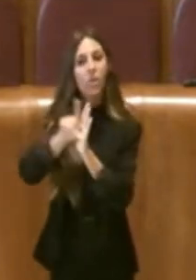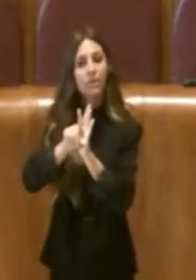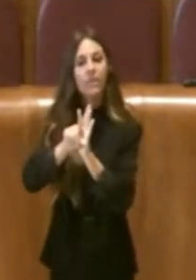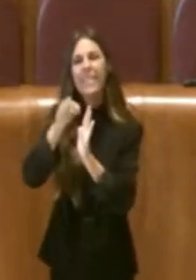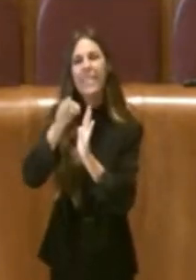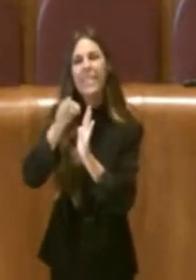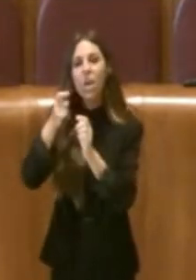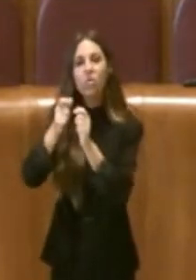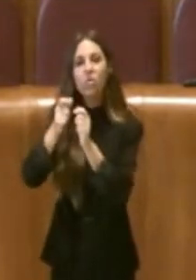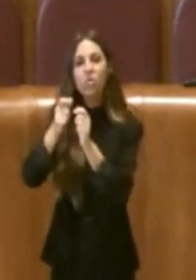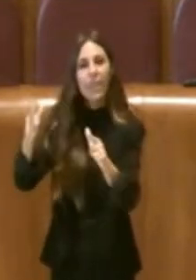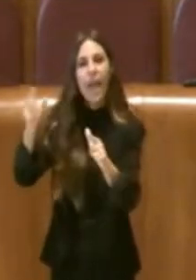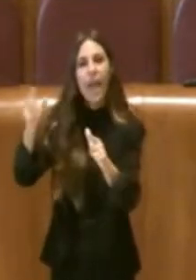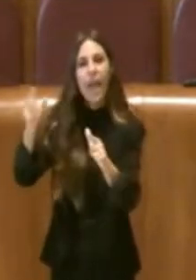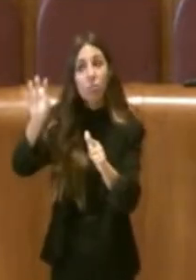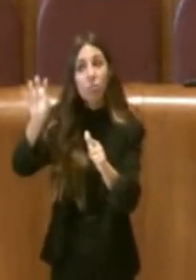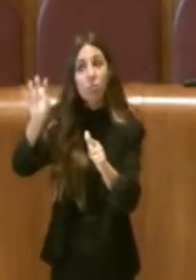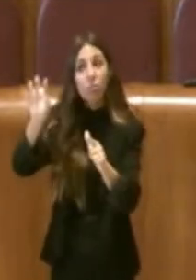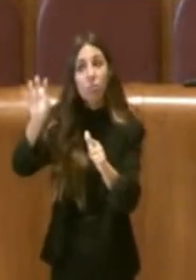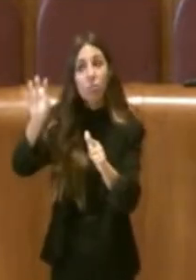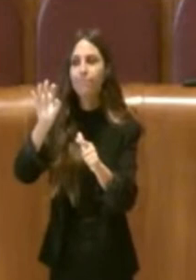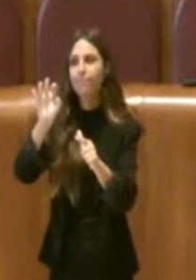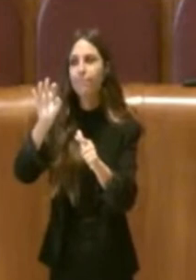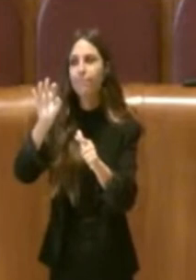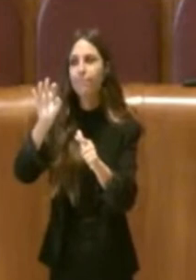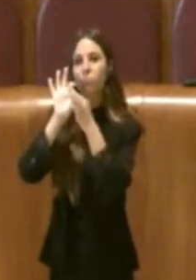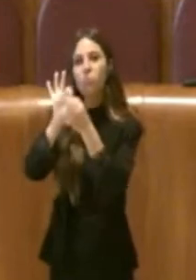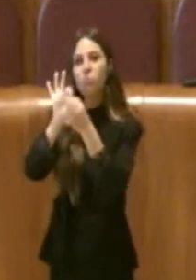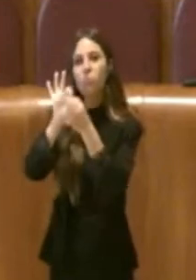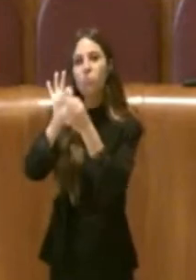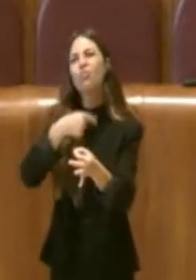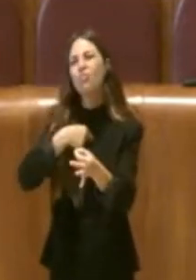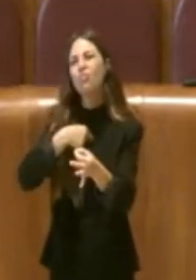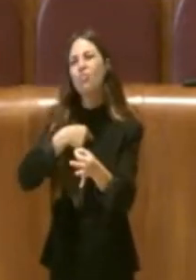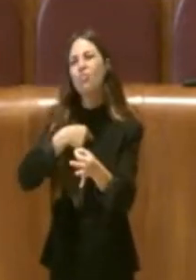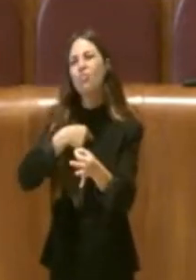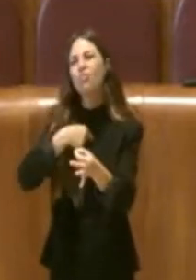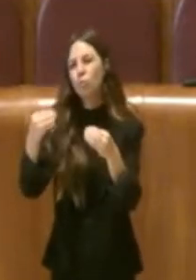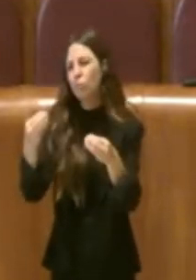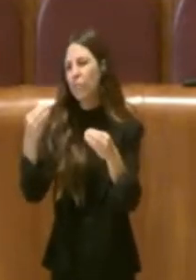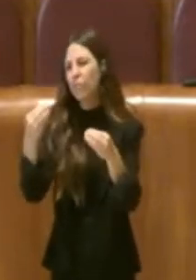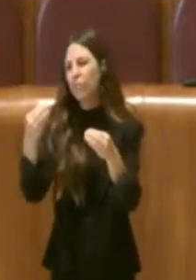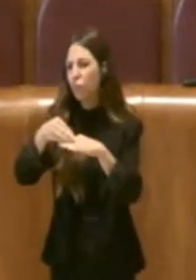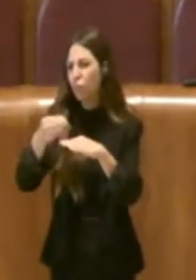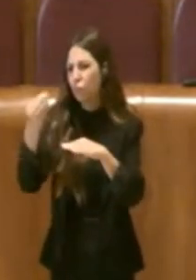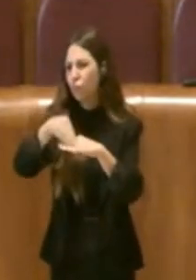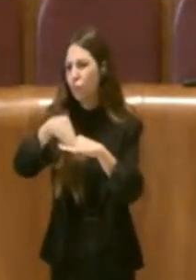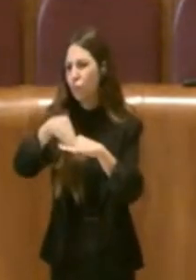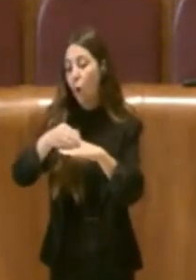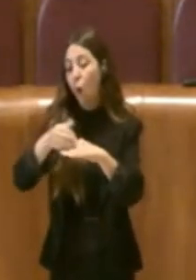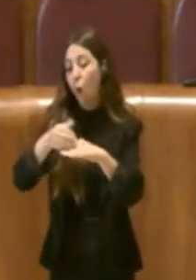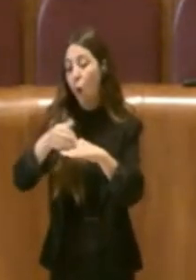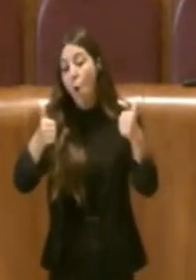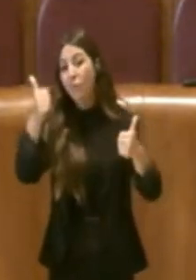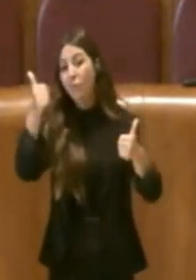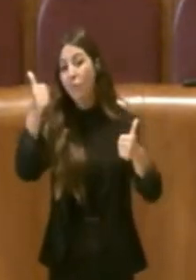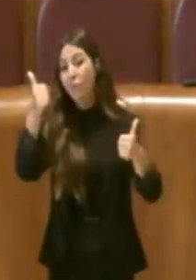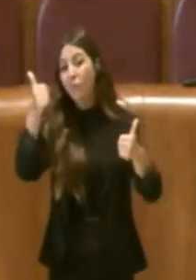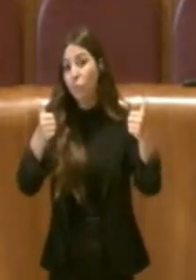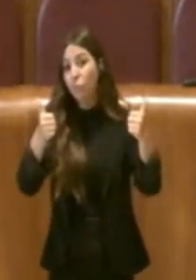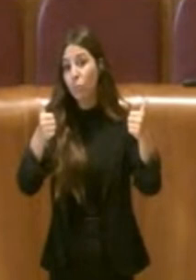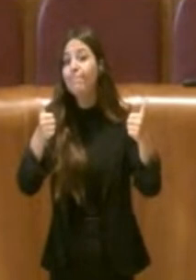una città regione che di conseguenza ha una serie di strumenti ulteriori rispetto a quelli